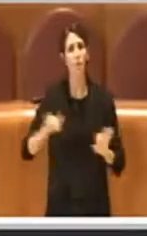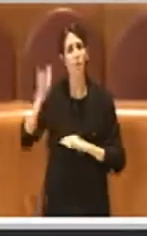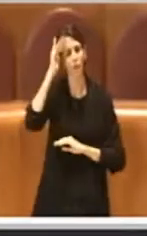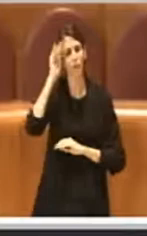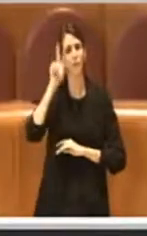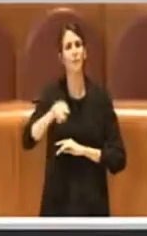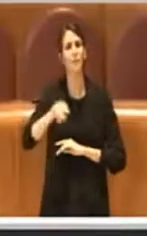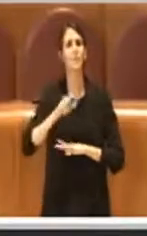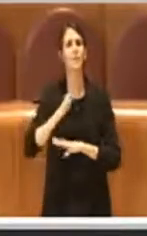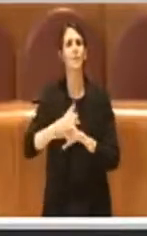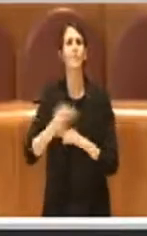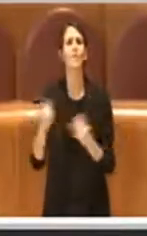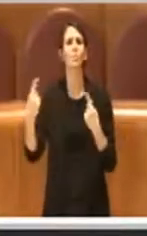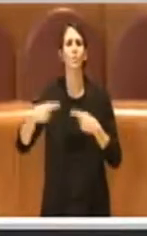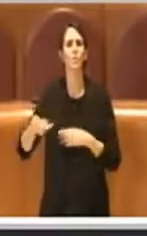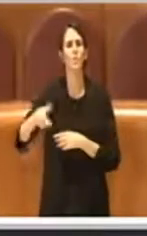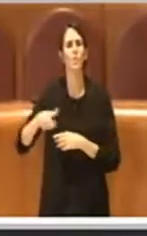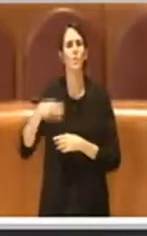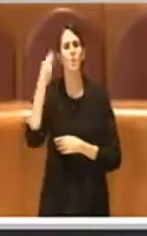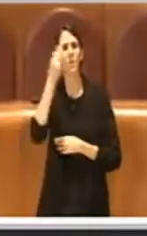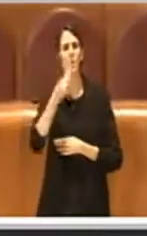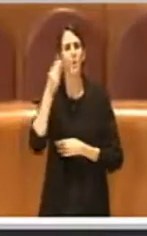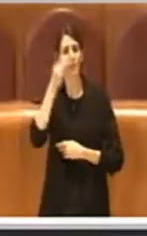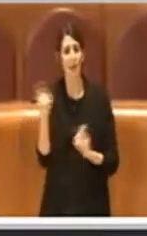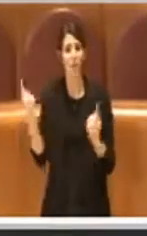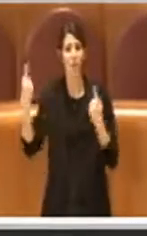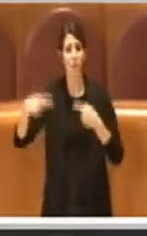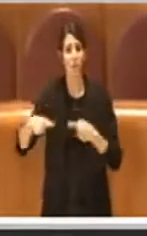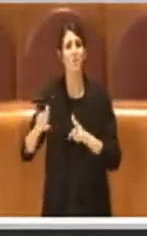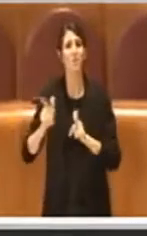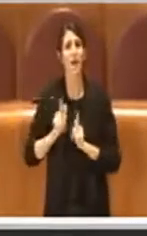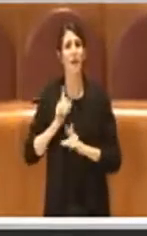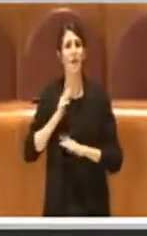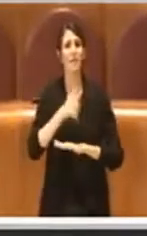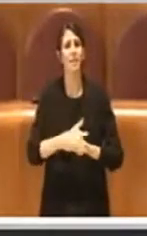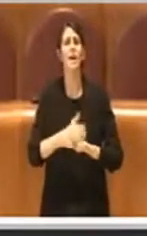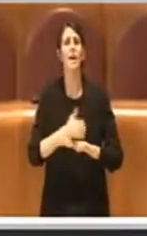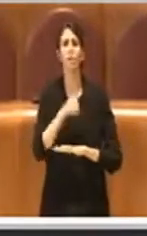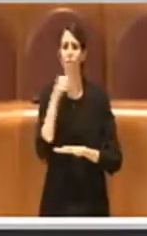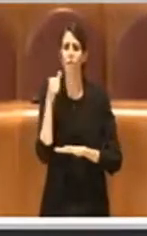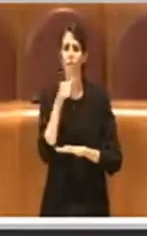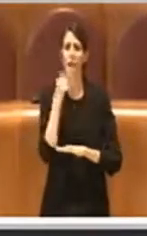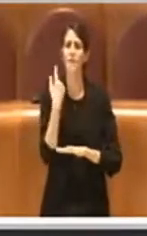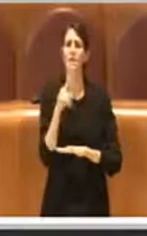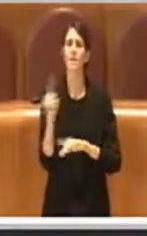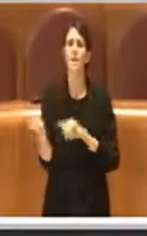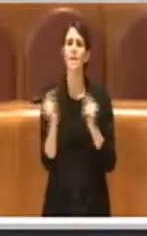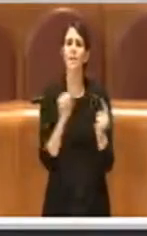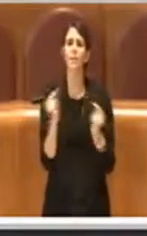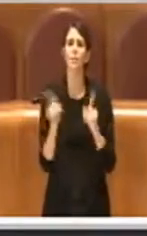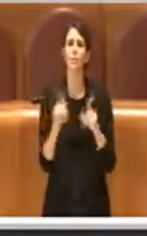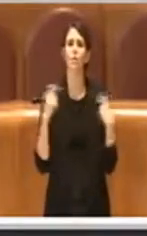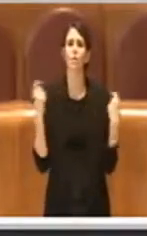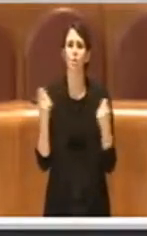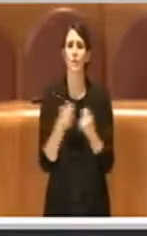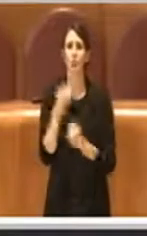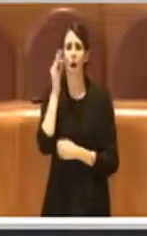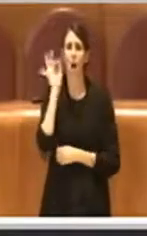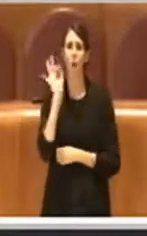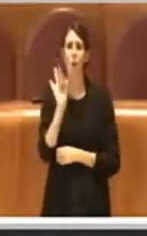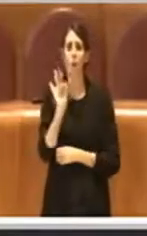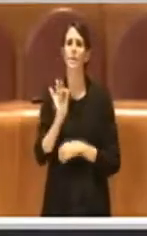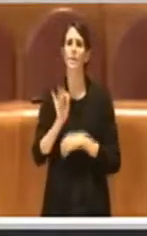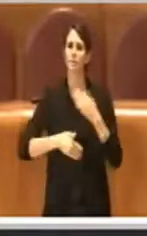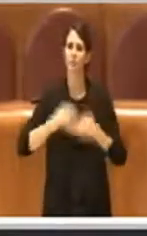opposizioni che troviamo comunque utili alla discussione generale per cercare di portare avanti in modo, come dire,